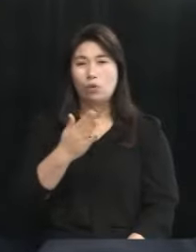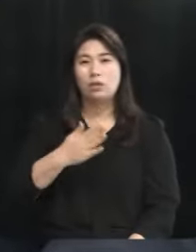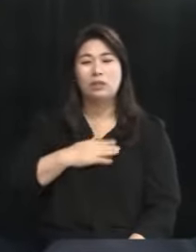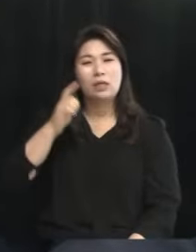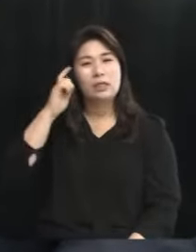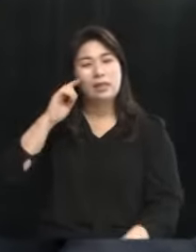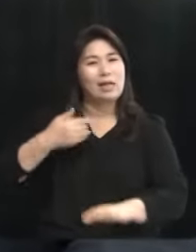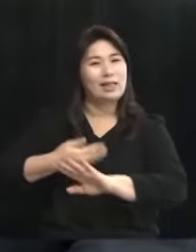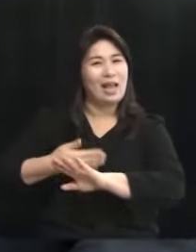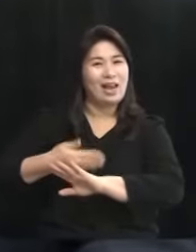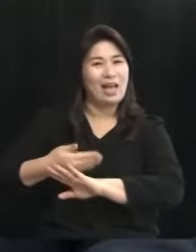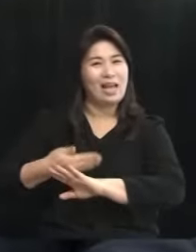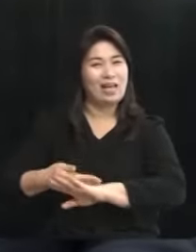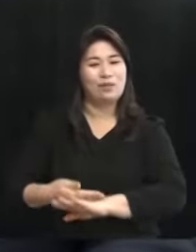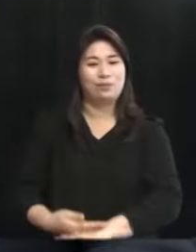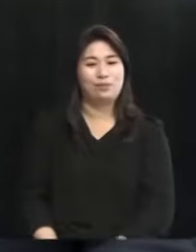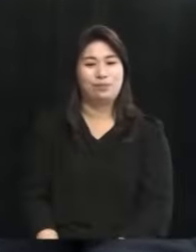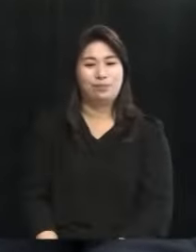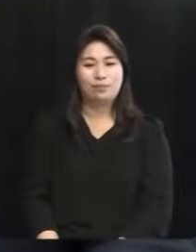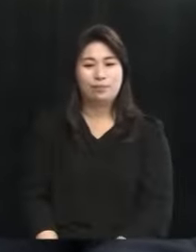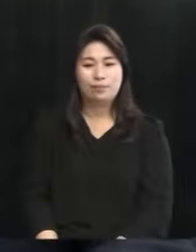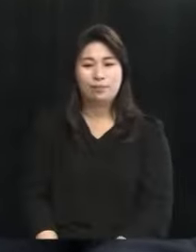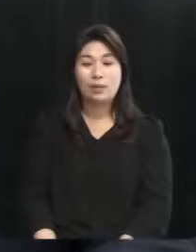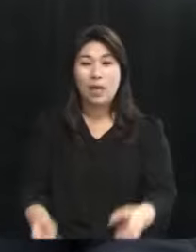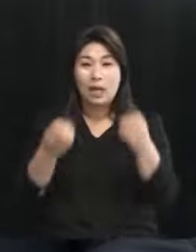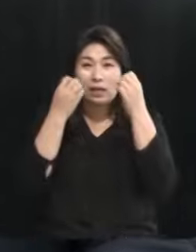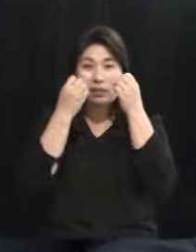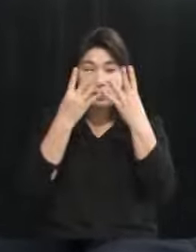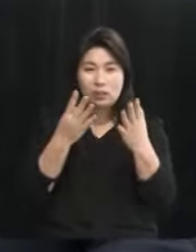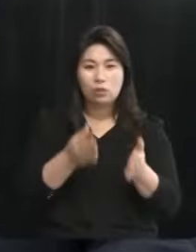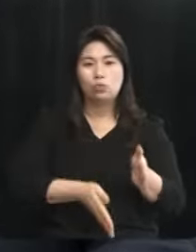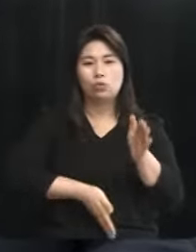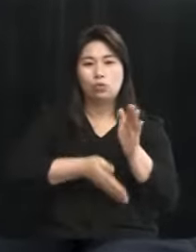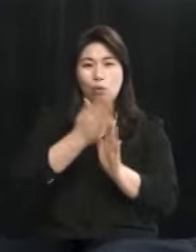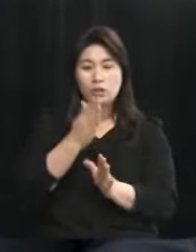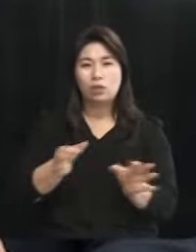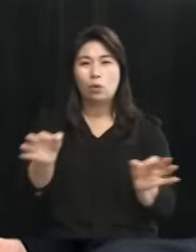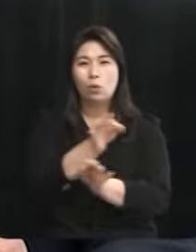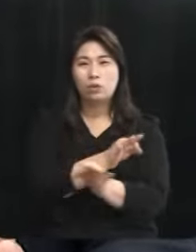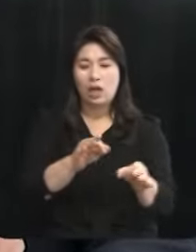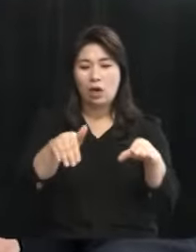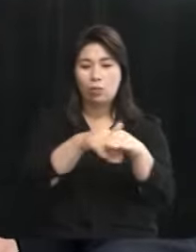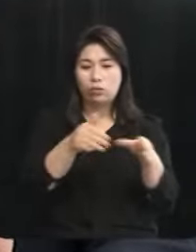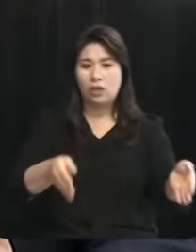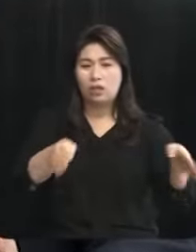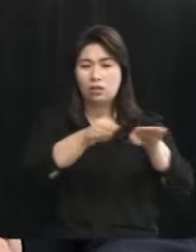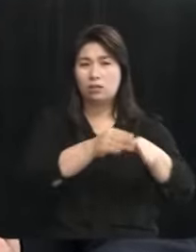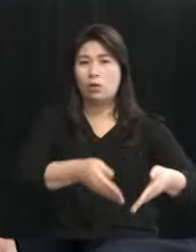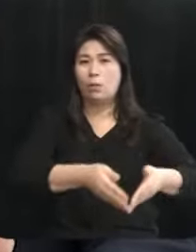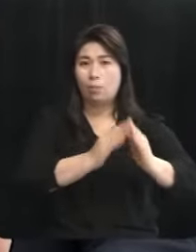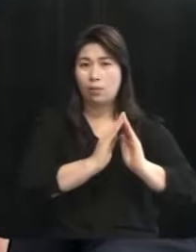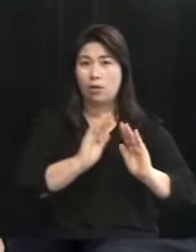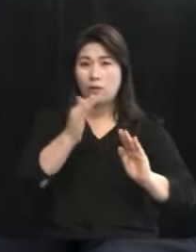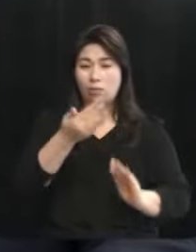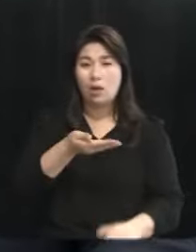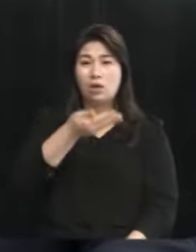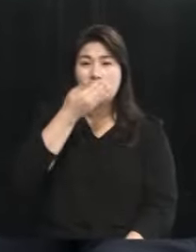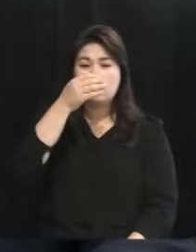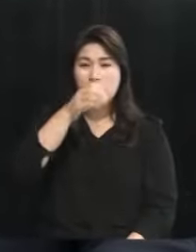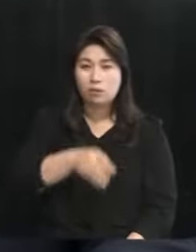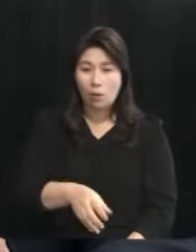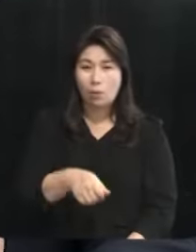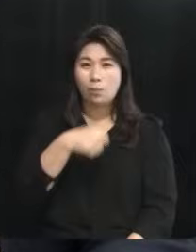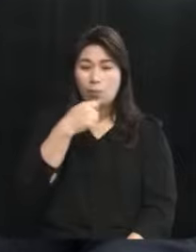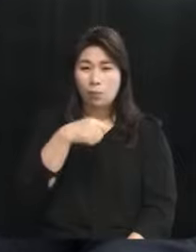저의 공약과 전혀 관계가 없는 내용이라고 신도시에도 상업문화시설도 생깁니다 당연히 하수정말이